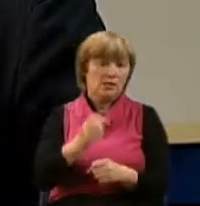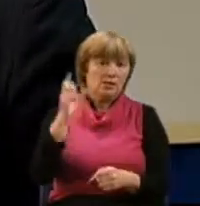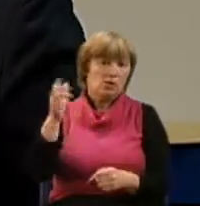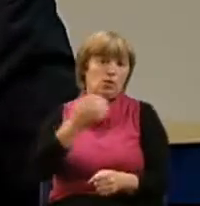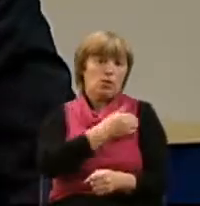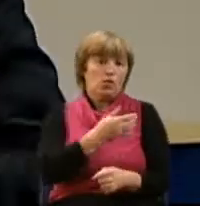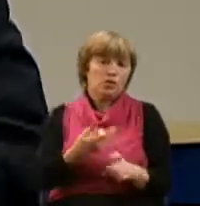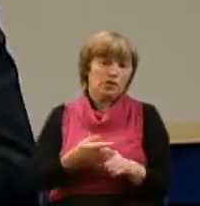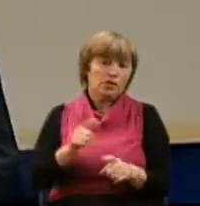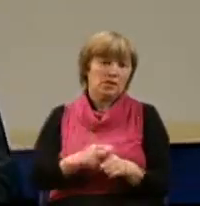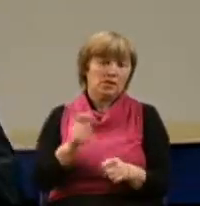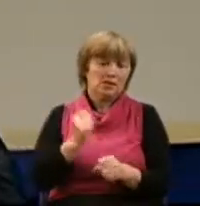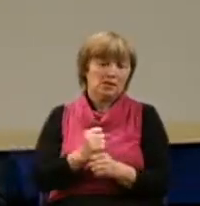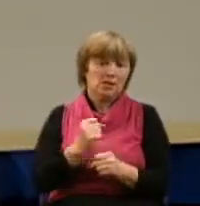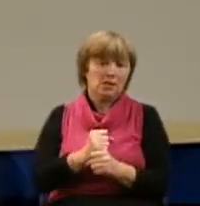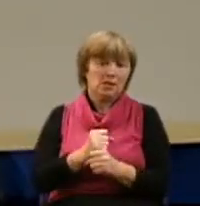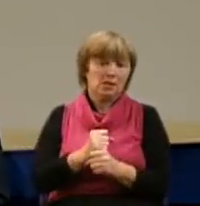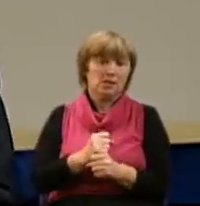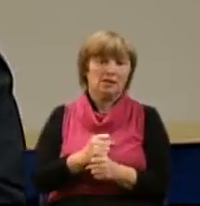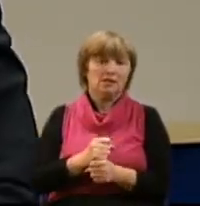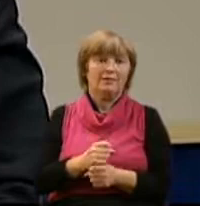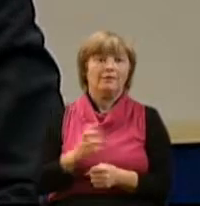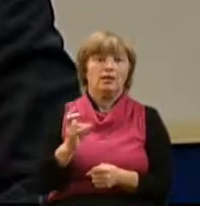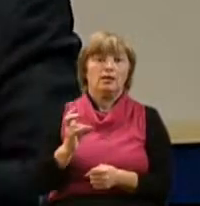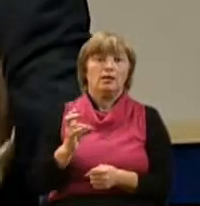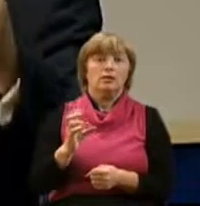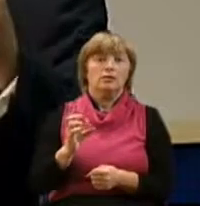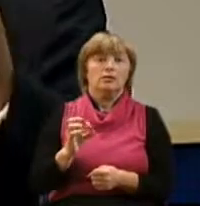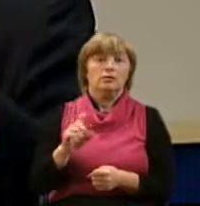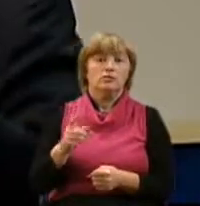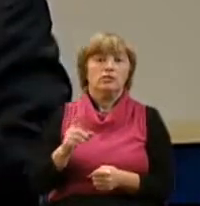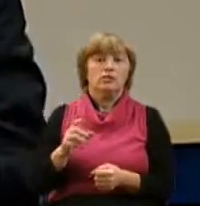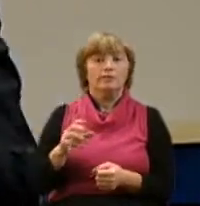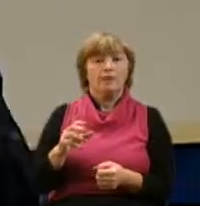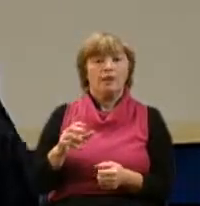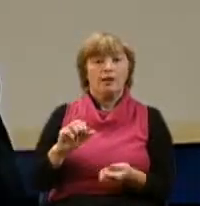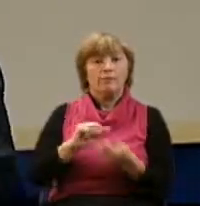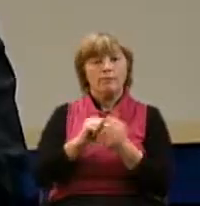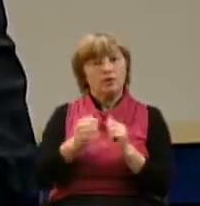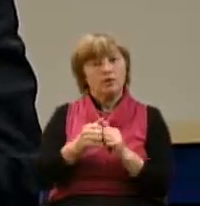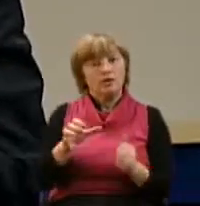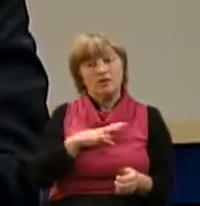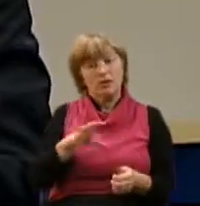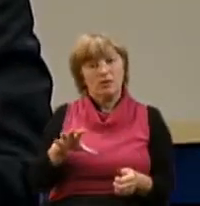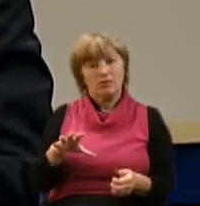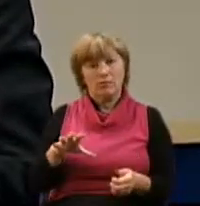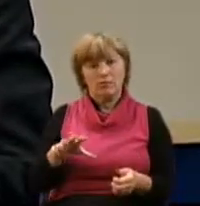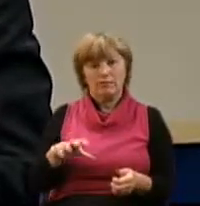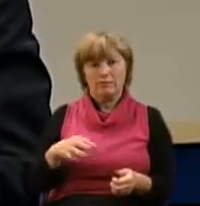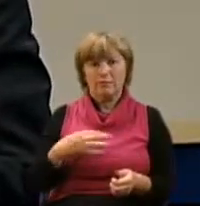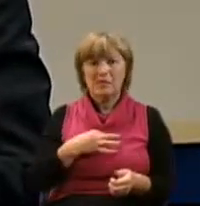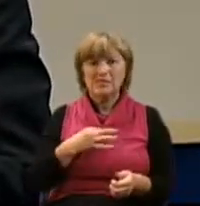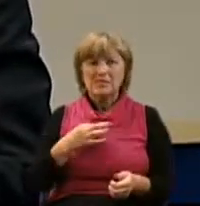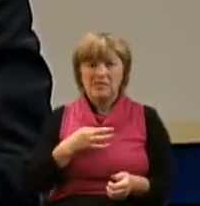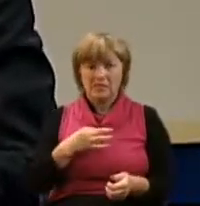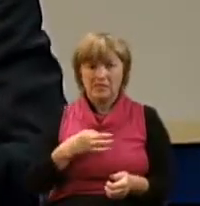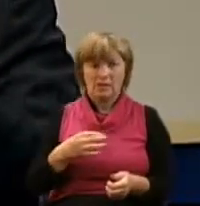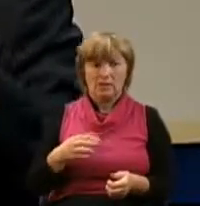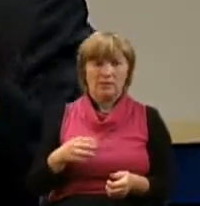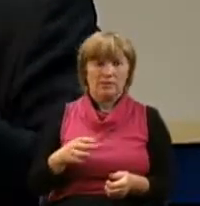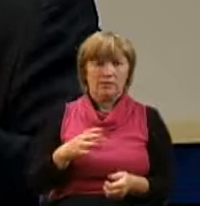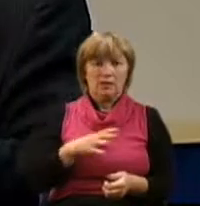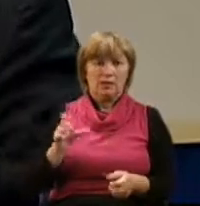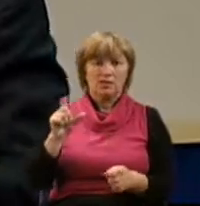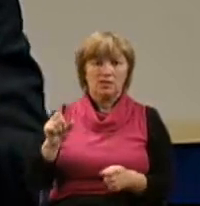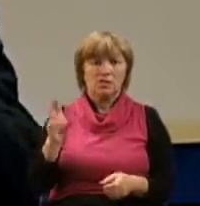что является для нас примером в Петре, это то, что этот человек со своей стороны, он не был пассивным. Он